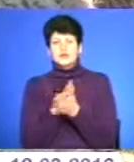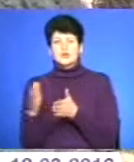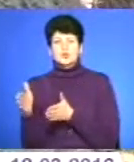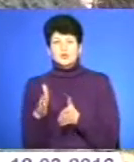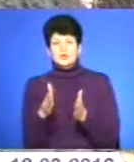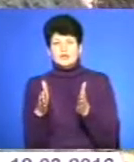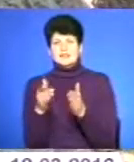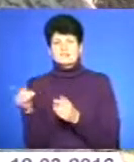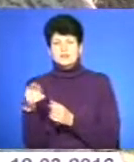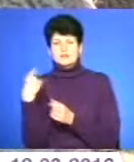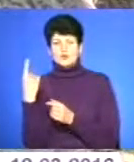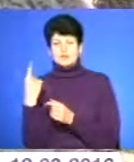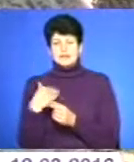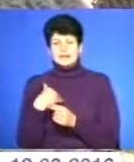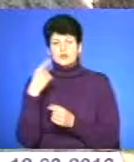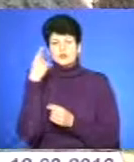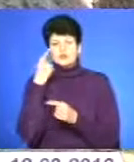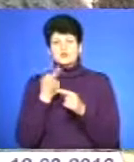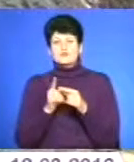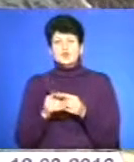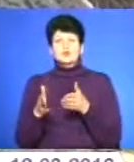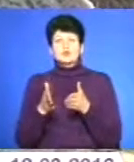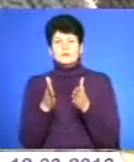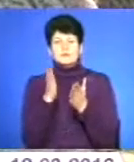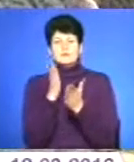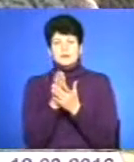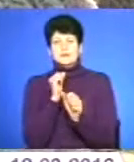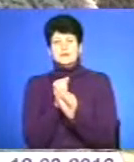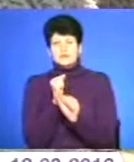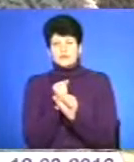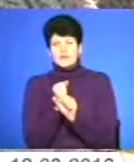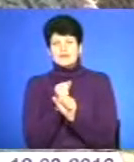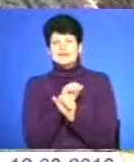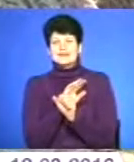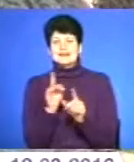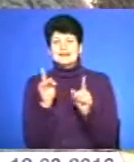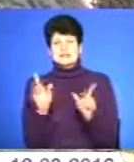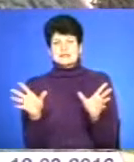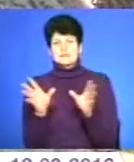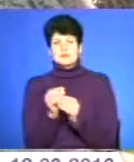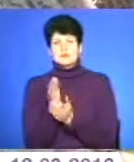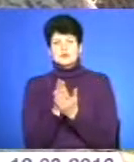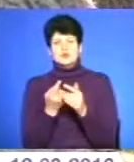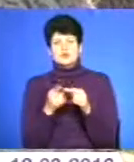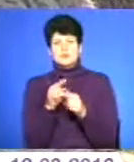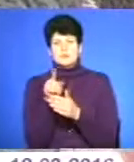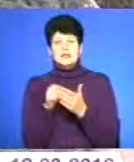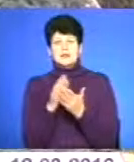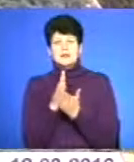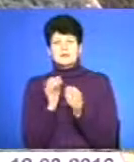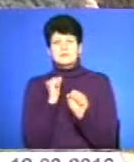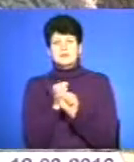в Тернопільській області. Я думаю, що в цьому напрямку ми маємо працювати не тільки спільно з службами, а з цим питанням ми маємо працювати